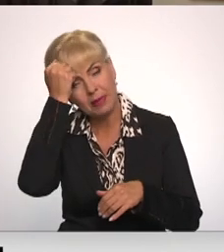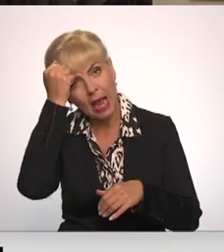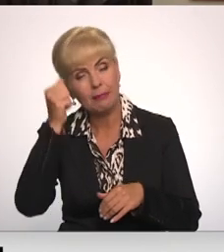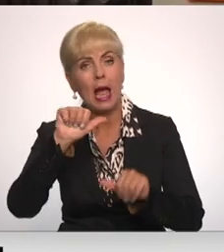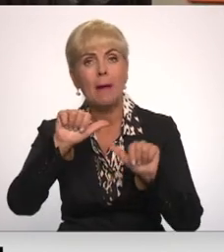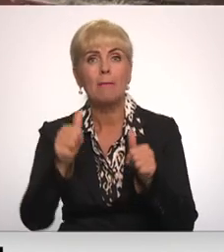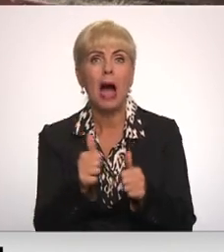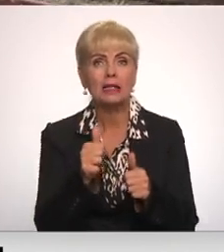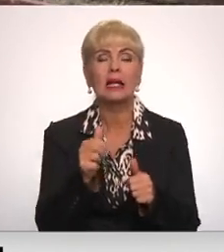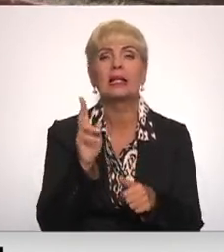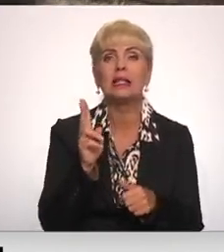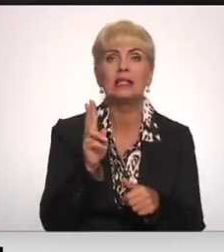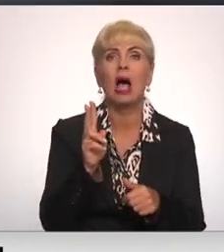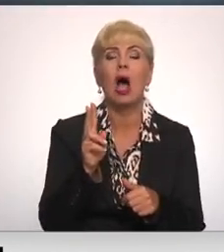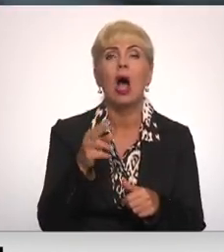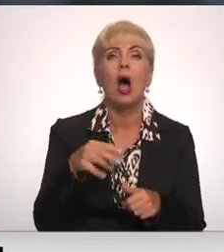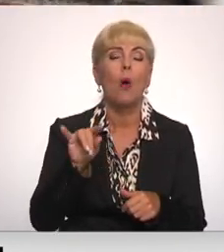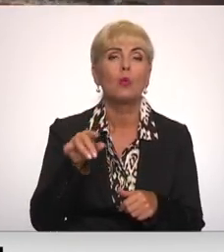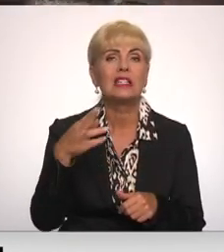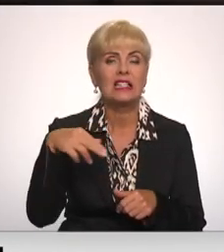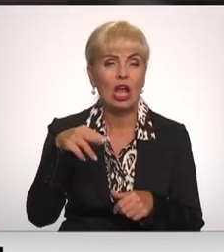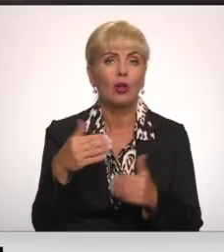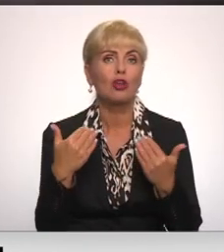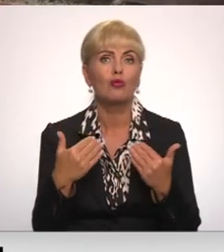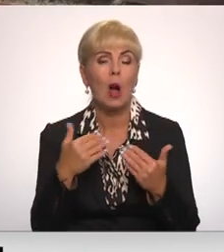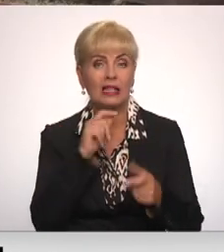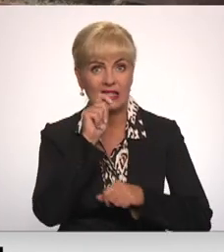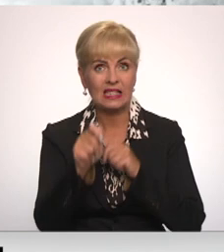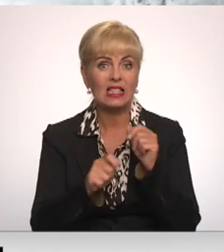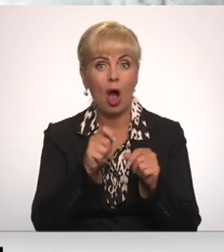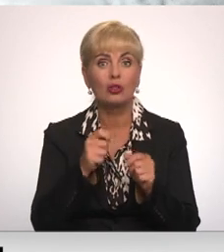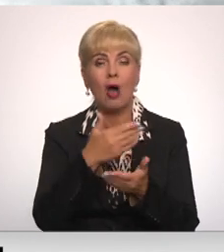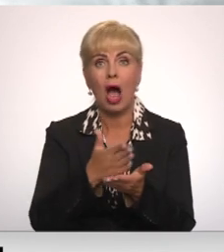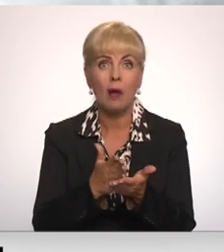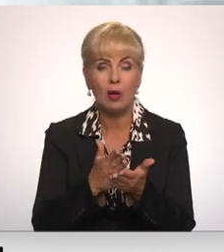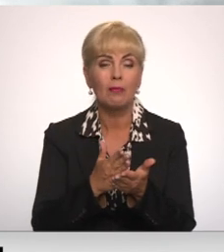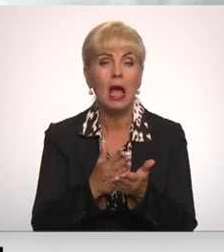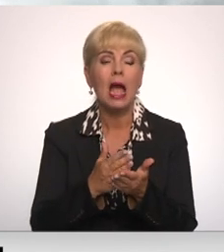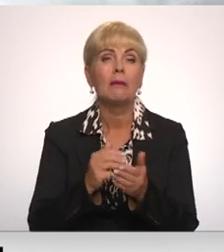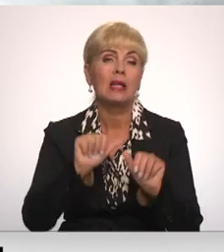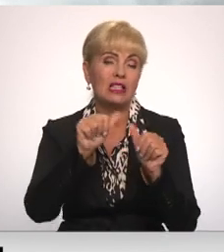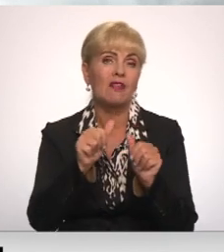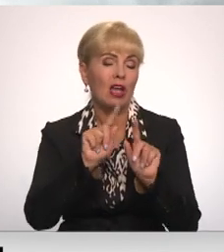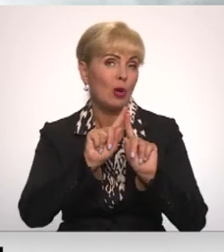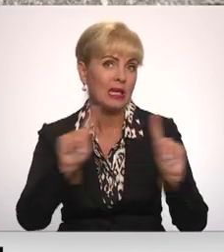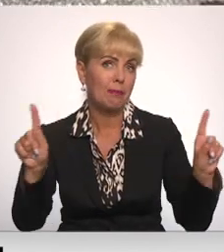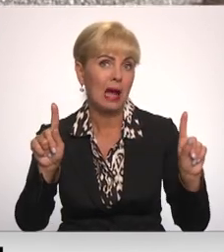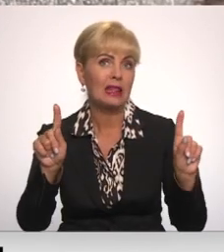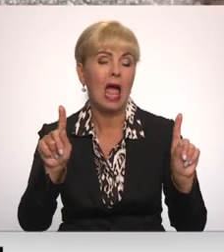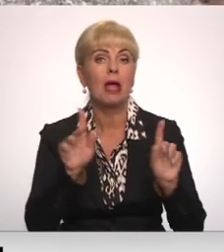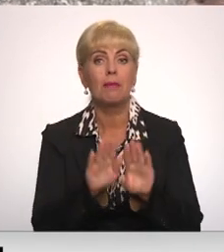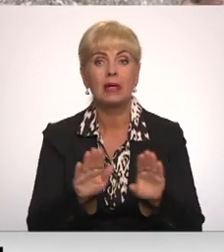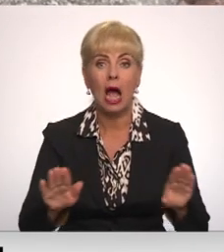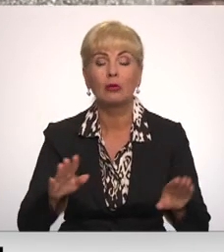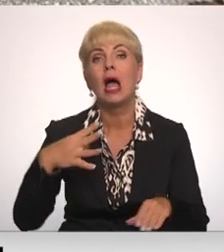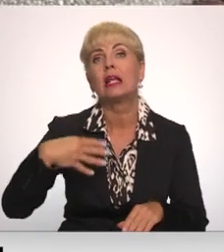mākslinieki Krista un Rēnis Dzudzilo no šodienas cēsnieku saziedotiem apaviem izveidojuši saudabīgu pieminekli. Šis darbs vienas, neviņa,